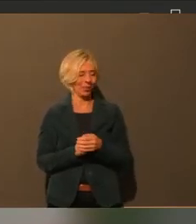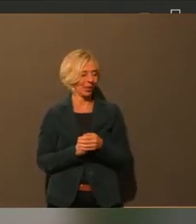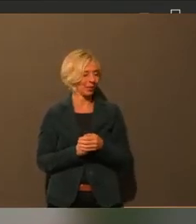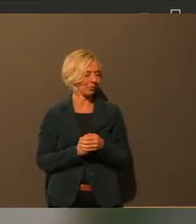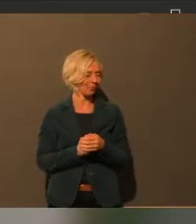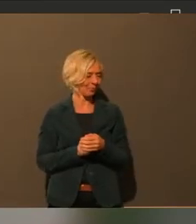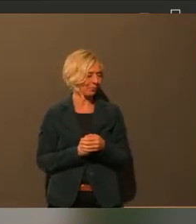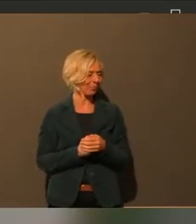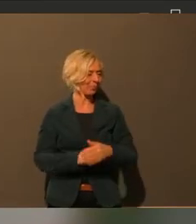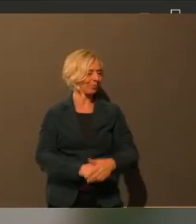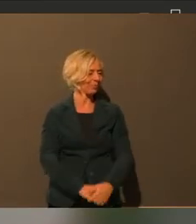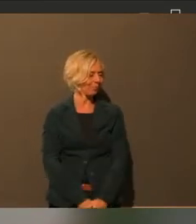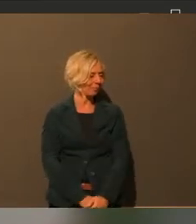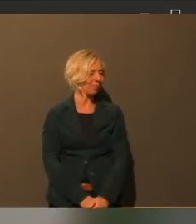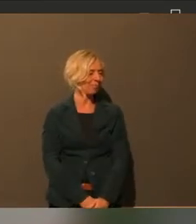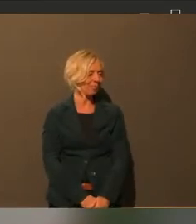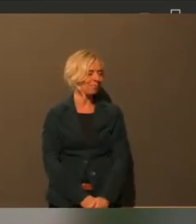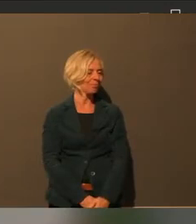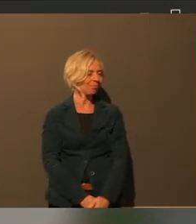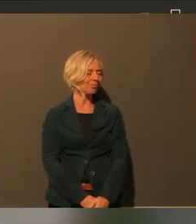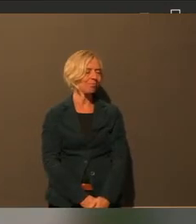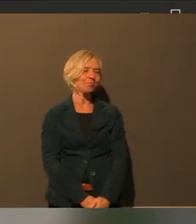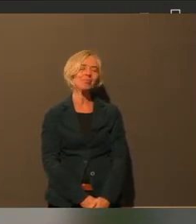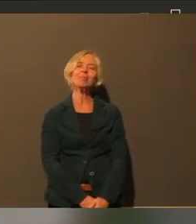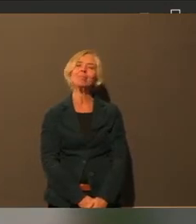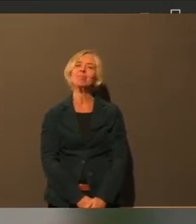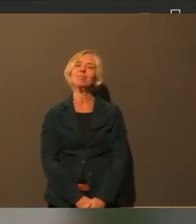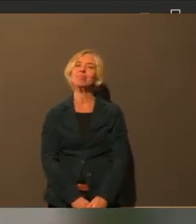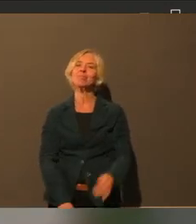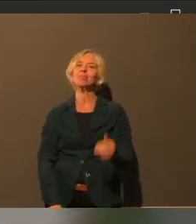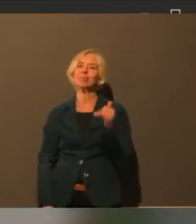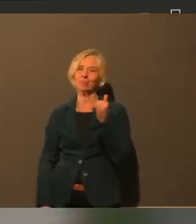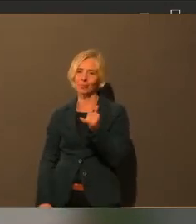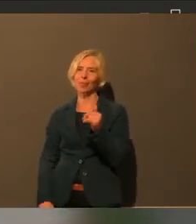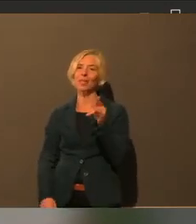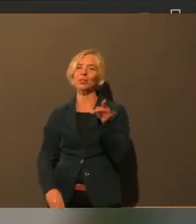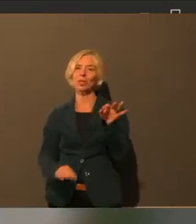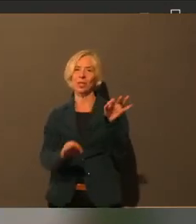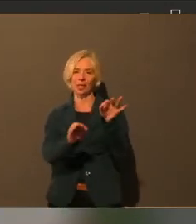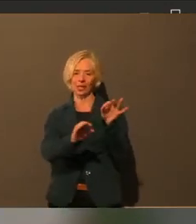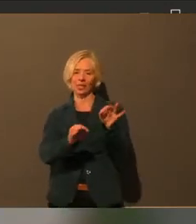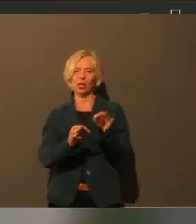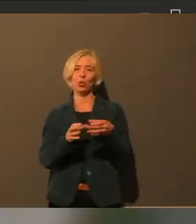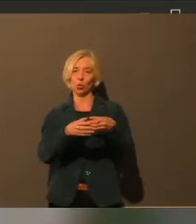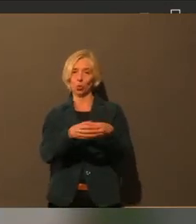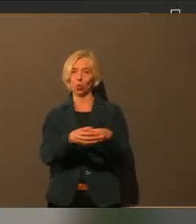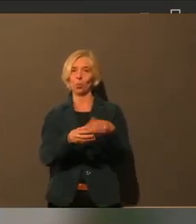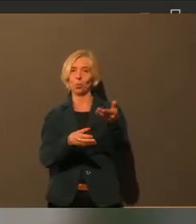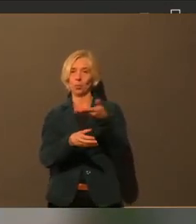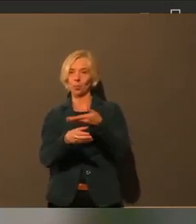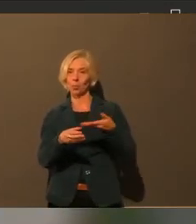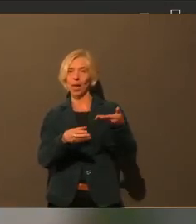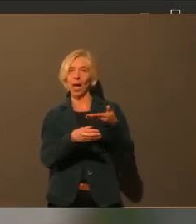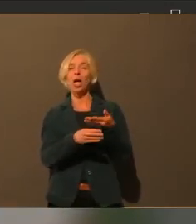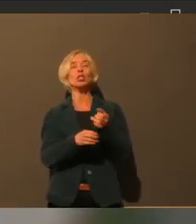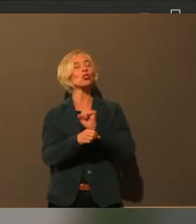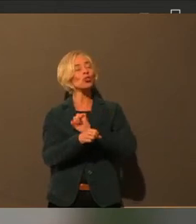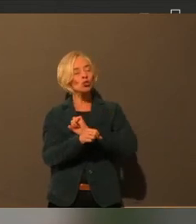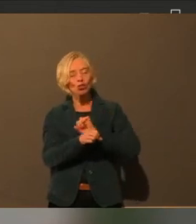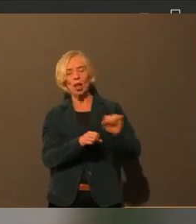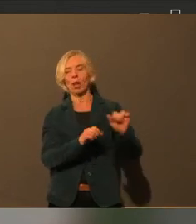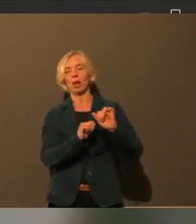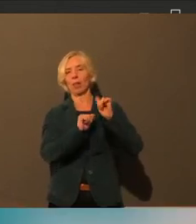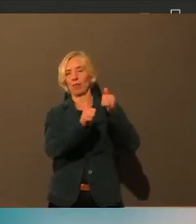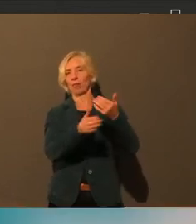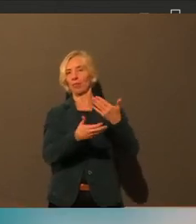Ich habe, also ich denke bei der Risikogruppe, was am schnellsten helfen wird, ist einfach die Immunisierung, dass das